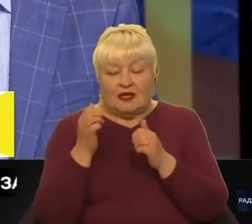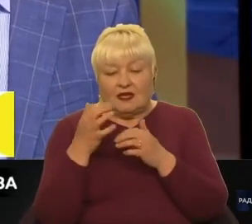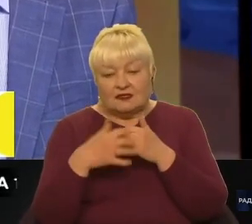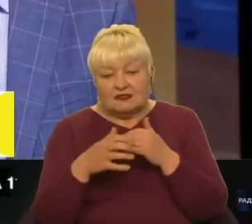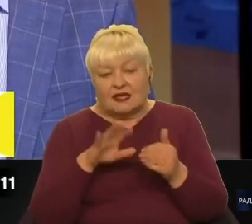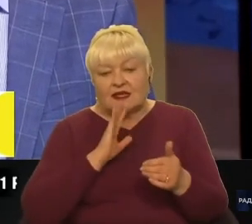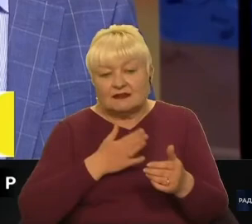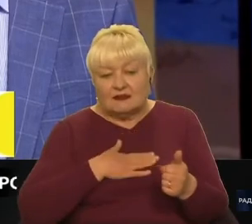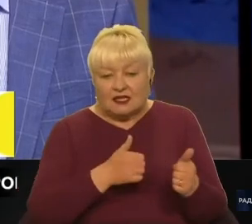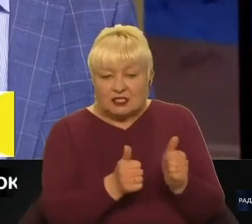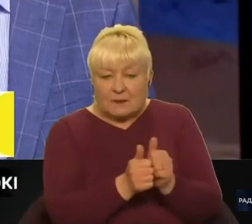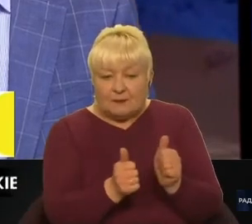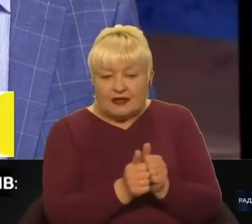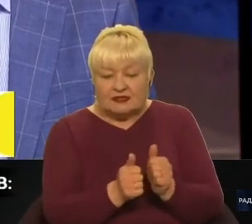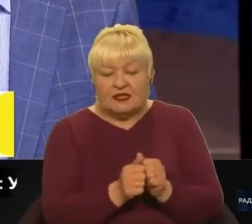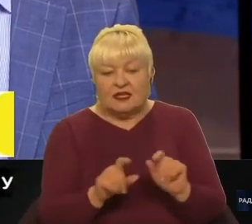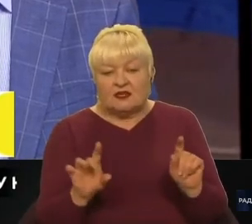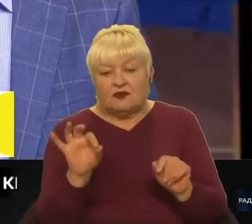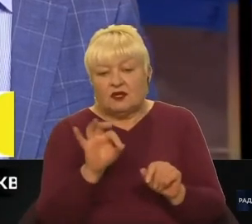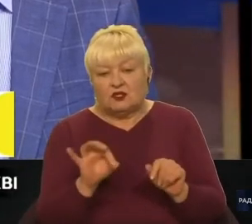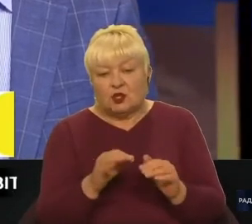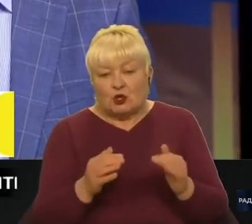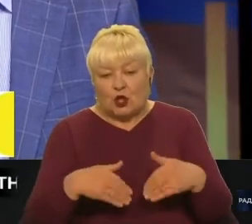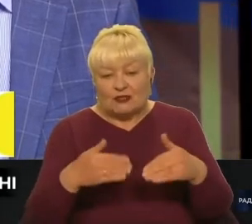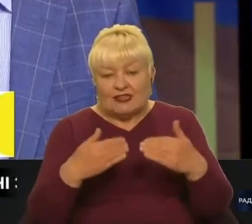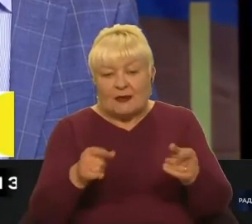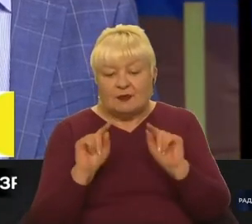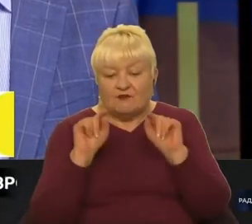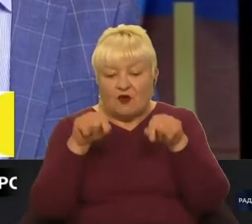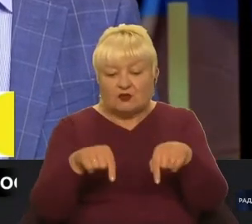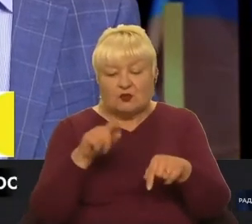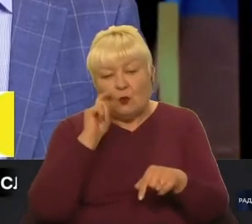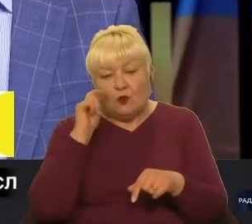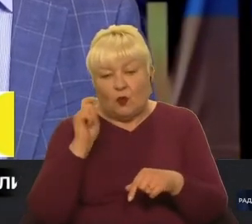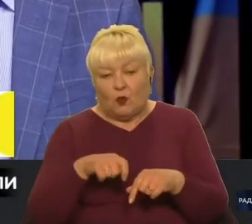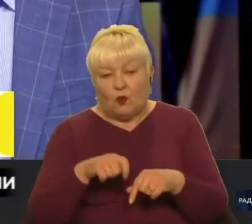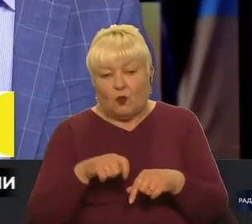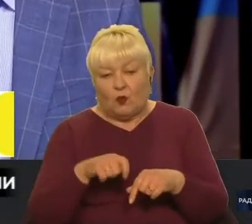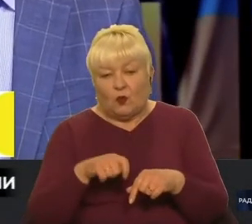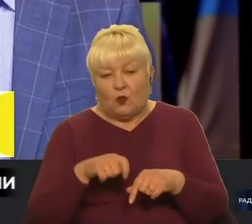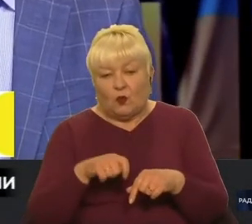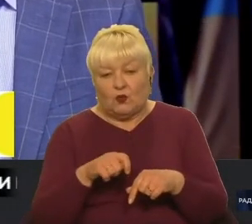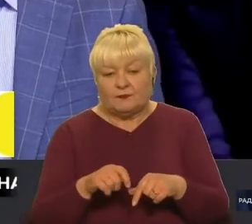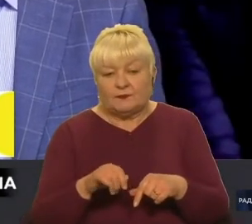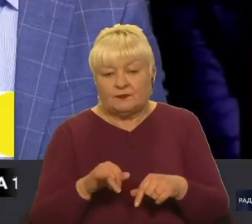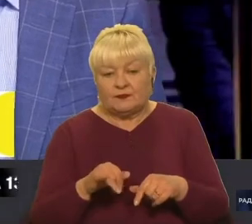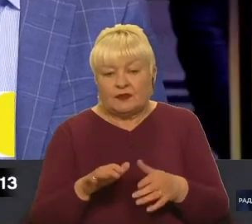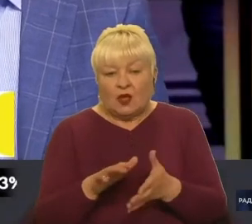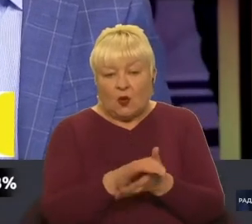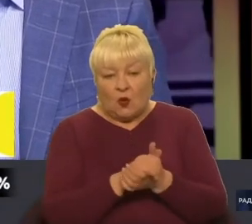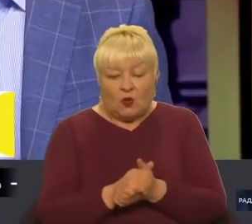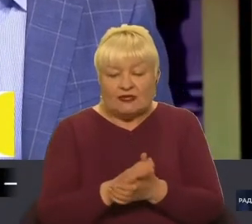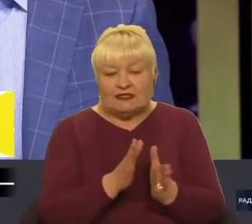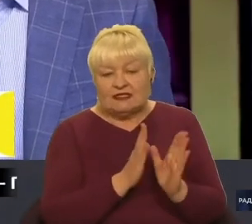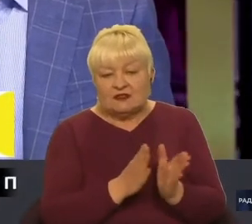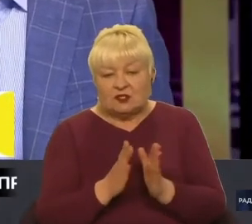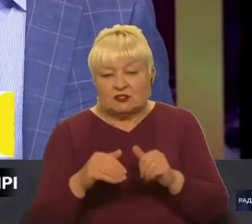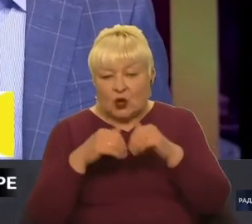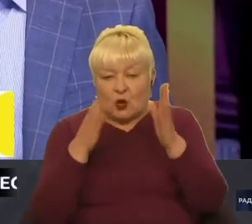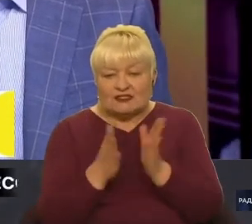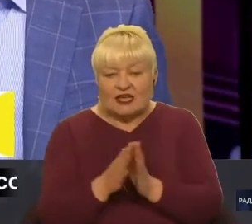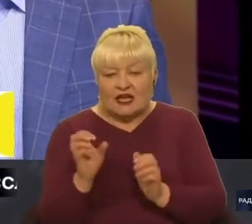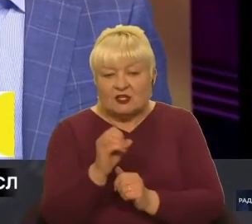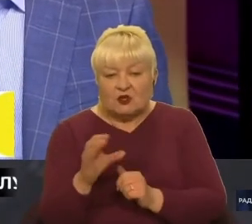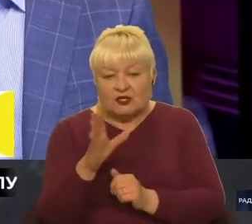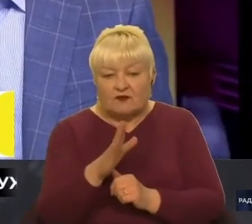був, принаймні, певний скепсіс щодо темпів вступу України у колективну систему загальноєвропейську, чи